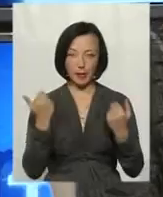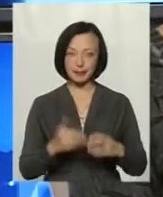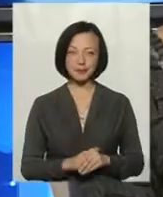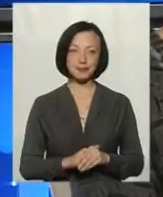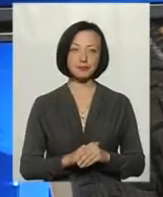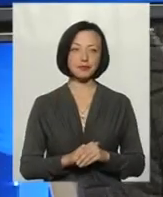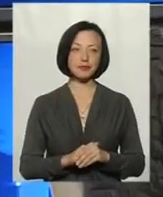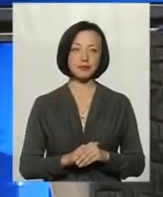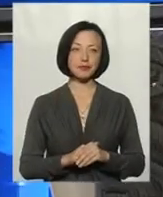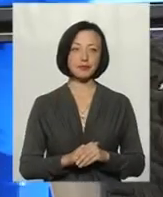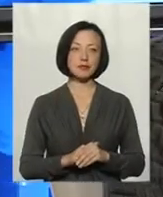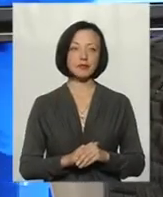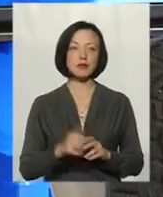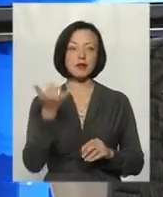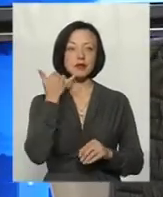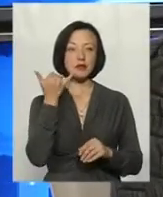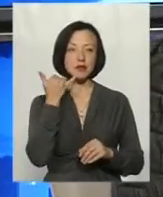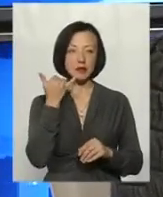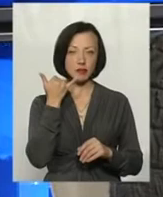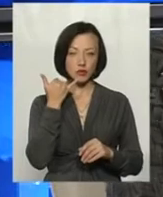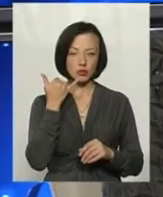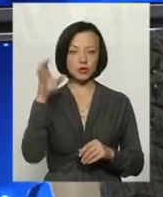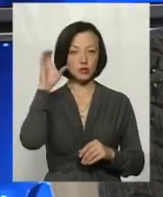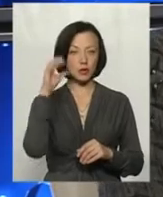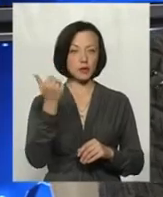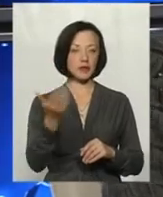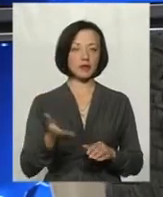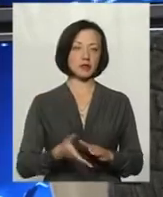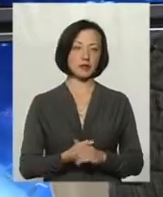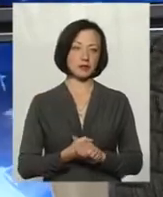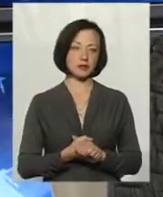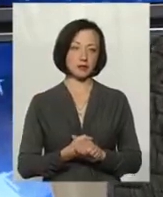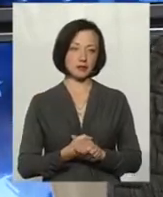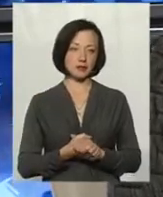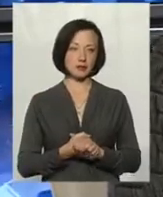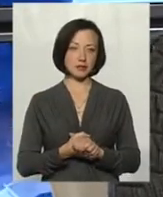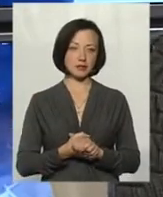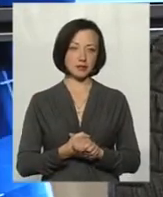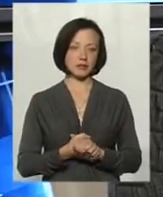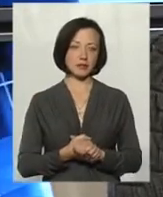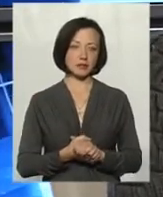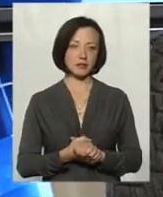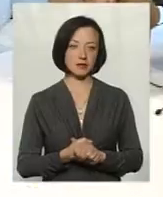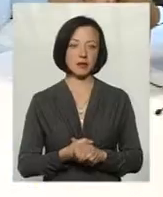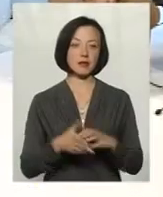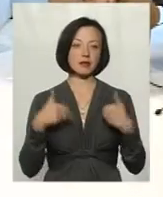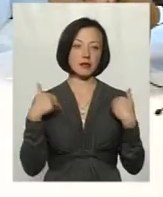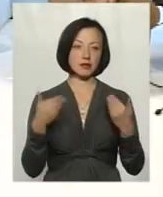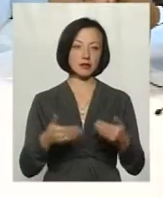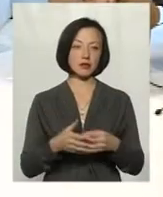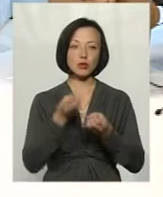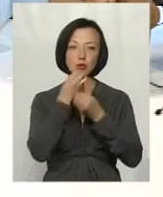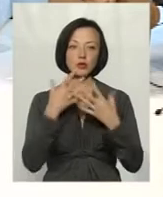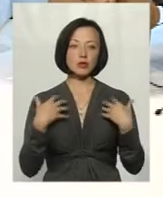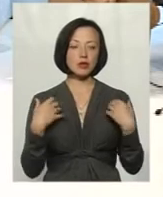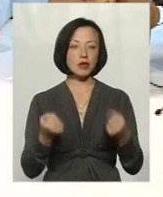за вашу позицію. 61-90-60. Слухаємо дозвонювача. Говоріть, будь ласка. Здравствуйте. Доброго здоров'я.